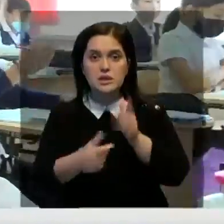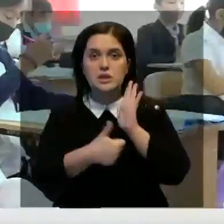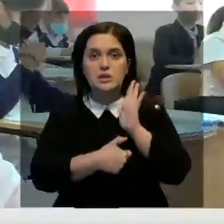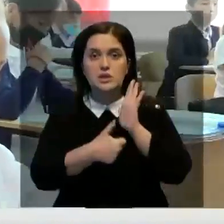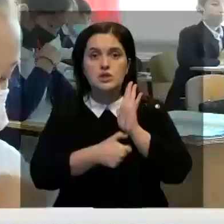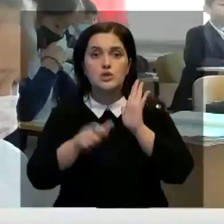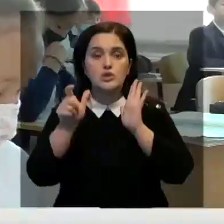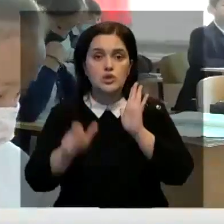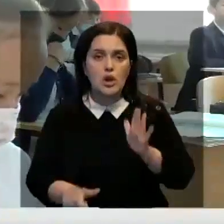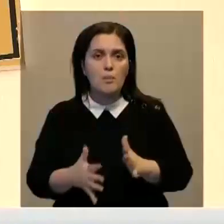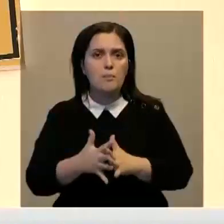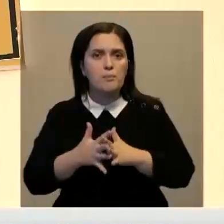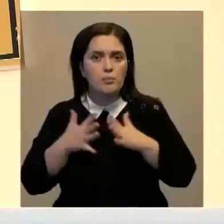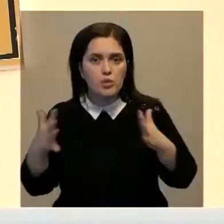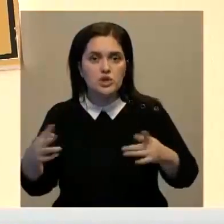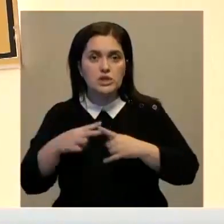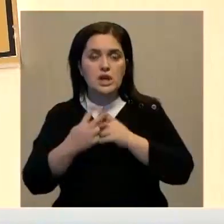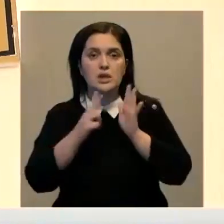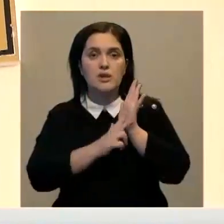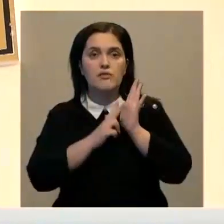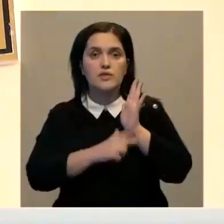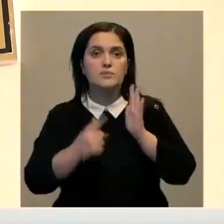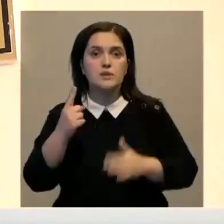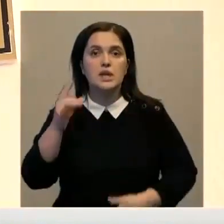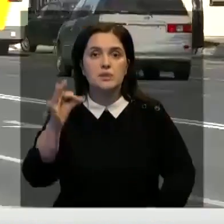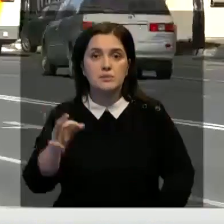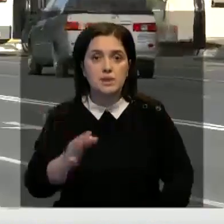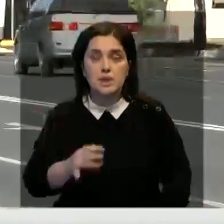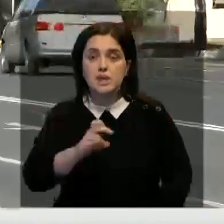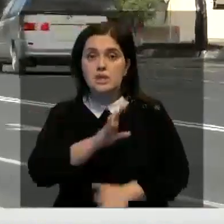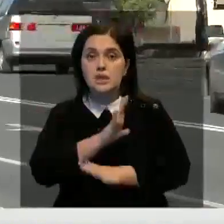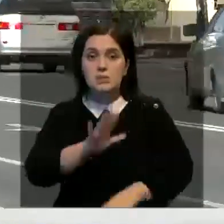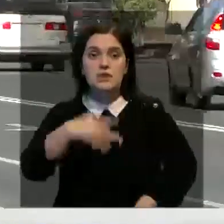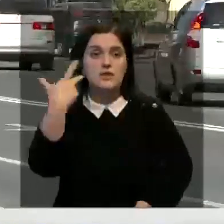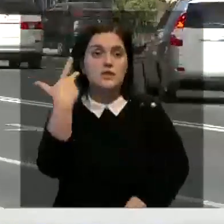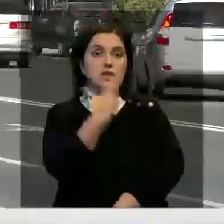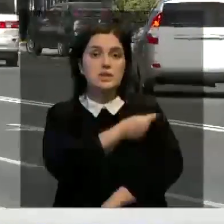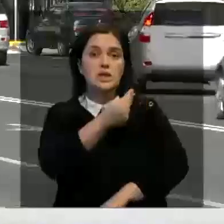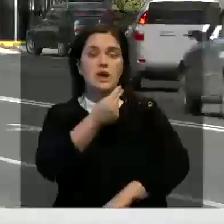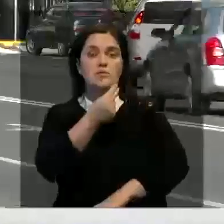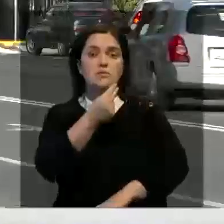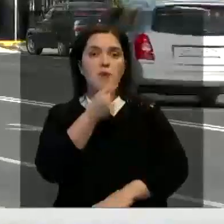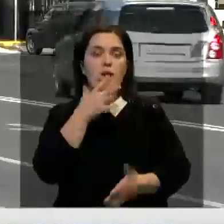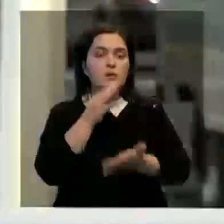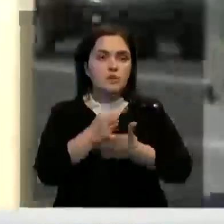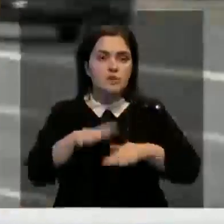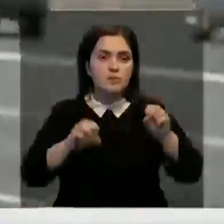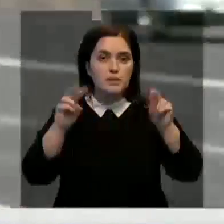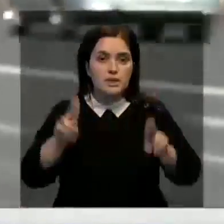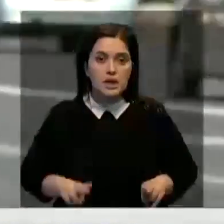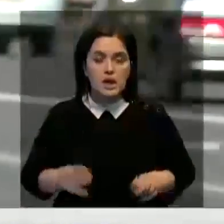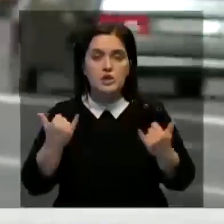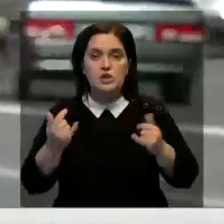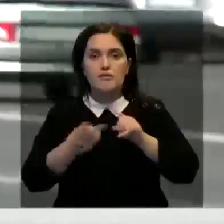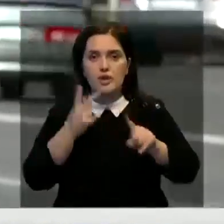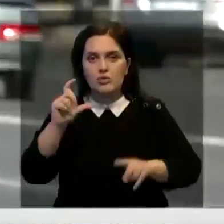заразились более 600 человек. Большая часть, это 81%, не были вакцинированы, отмечают специалисты. На данный